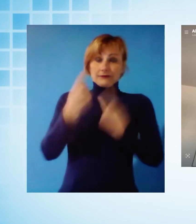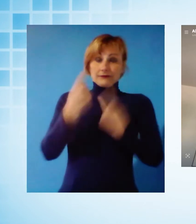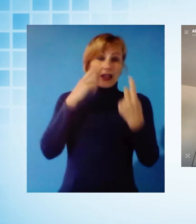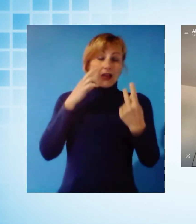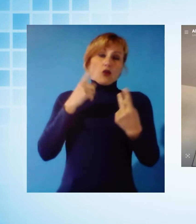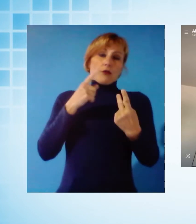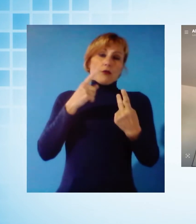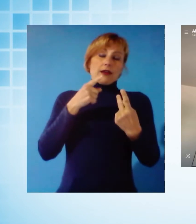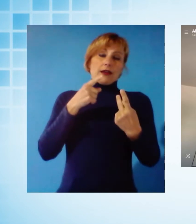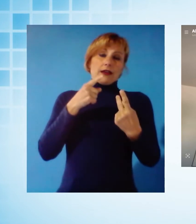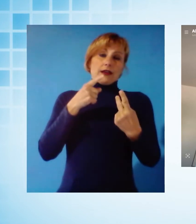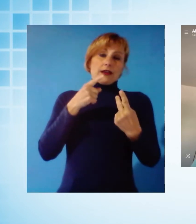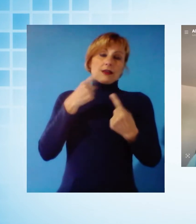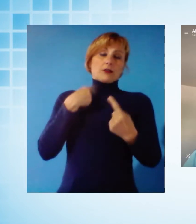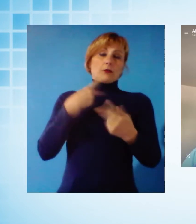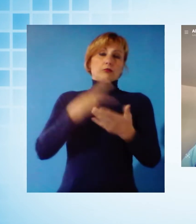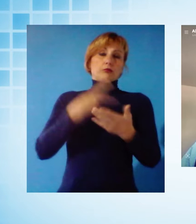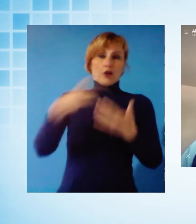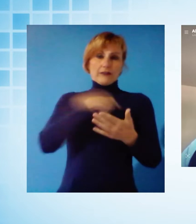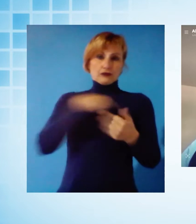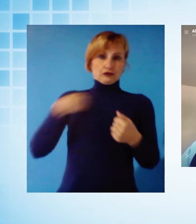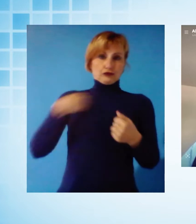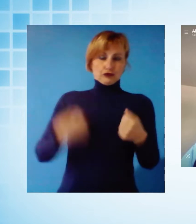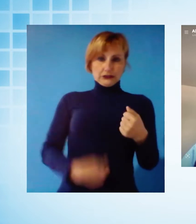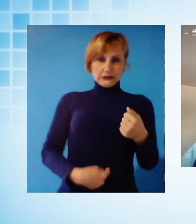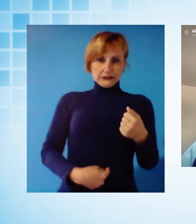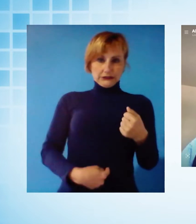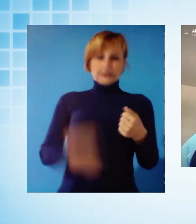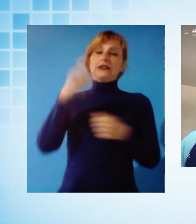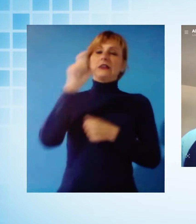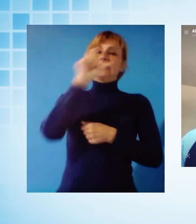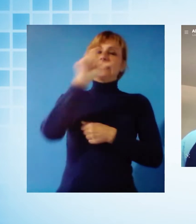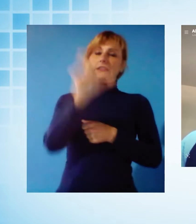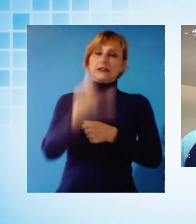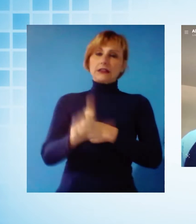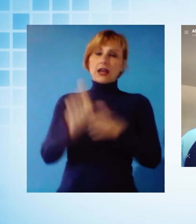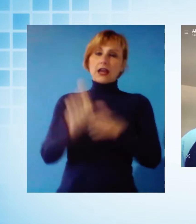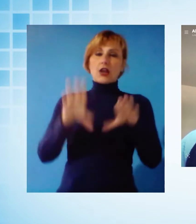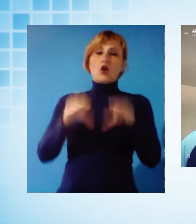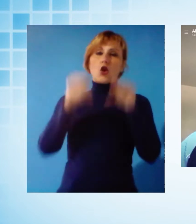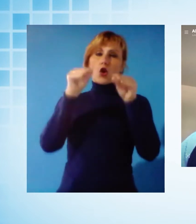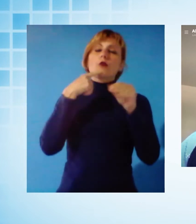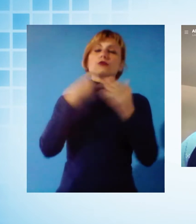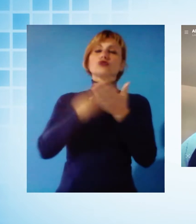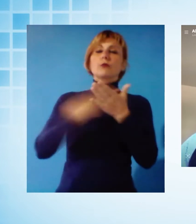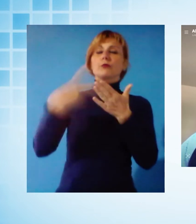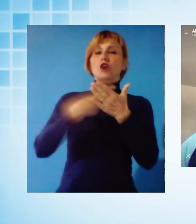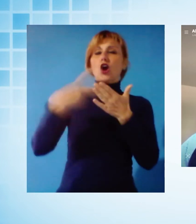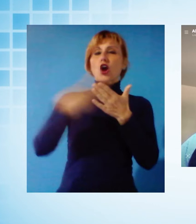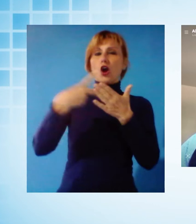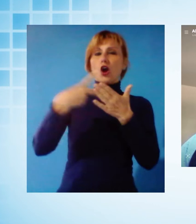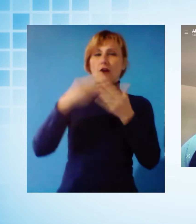largamente utilizzato in Cina. In Italia sta cominciando giustamente sotto forma di sperimentazione perché